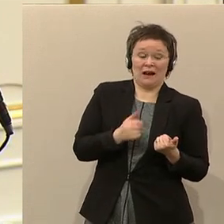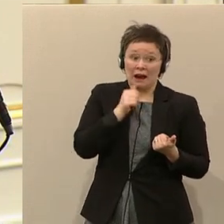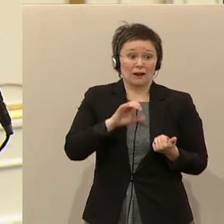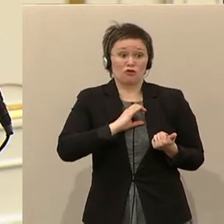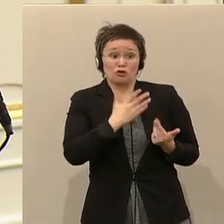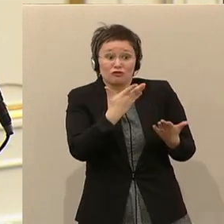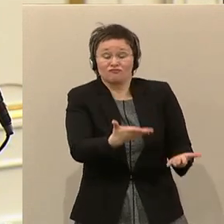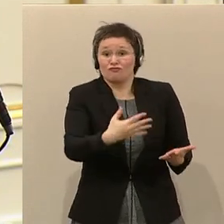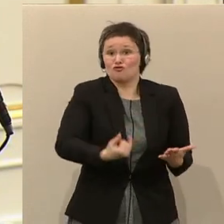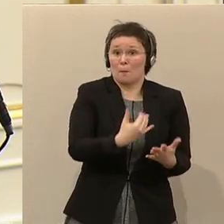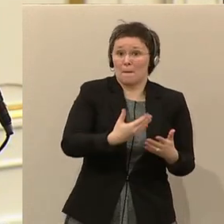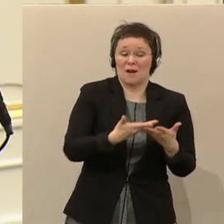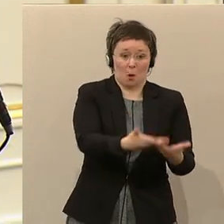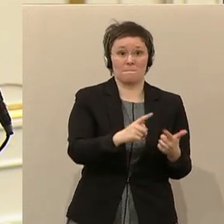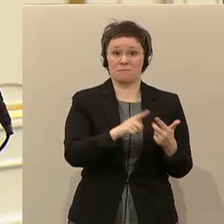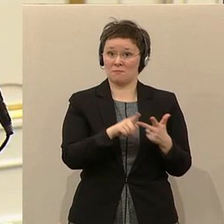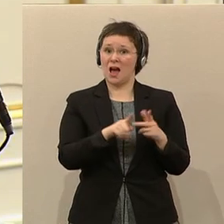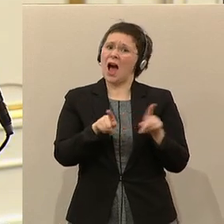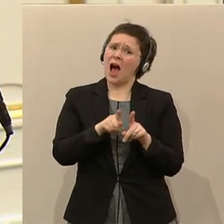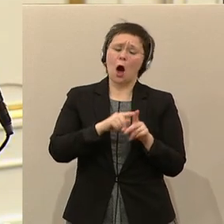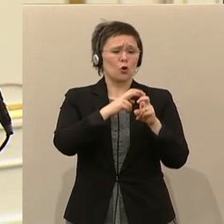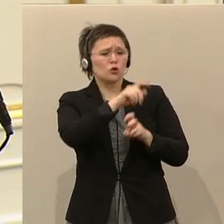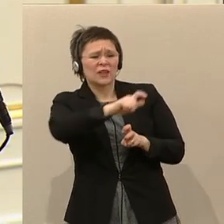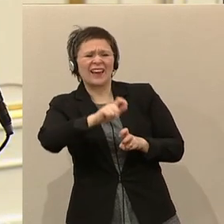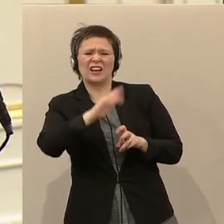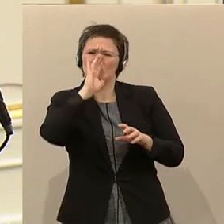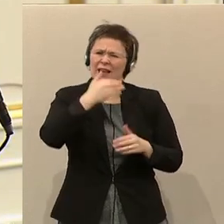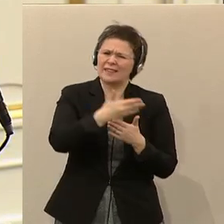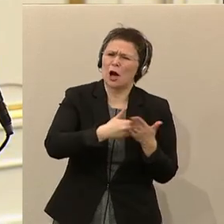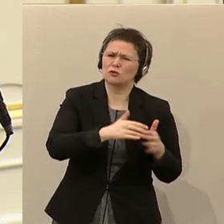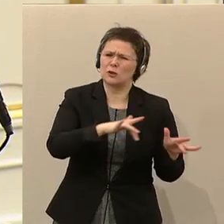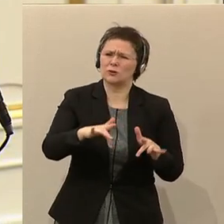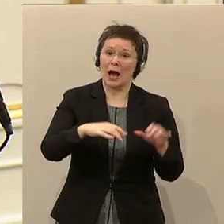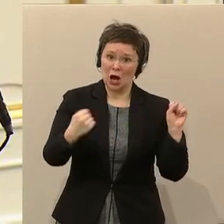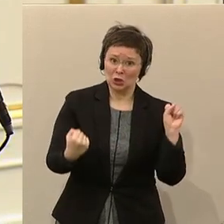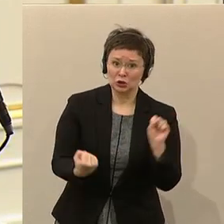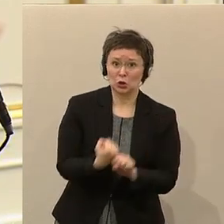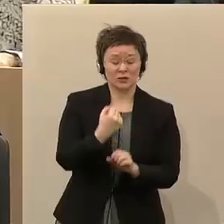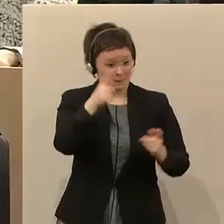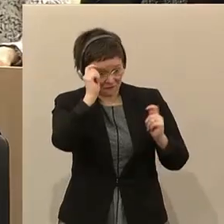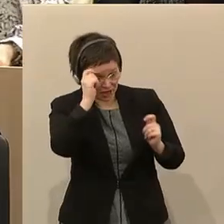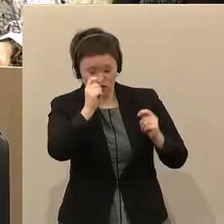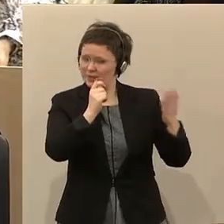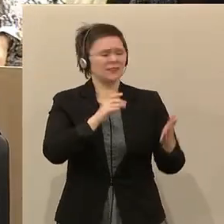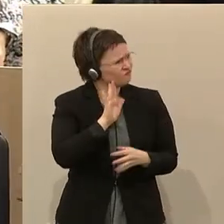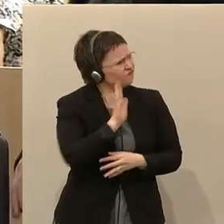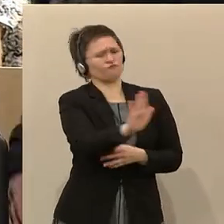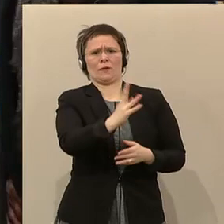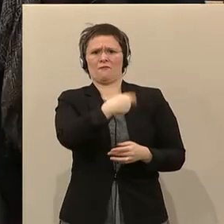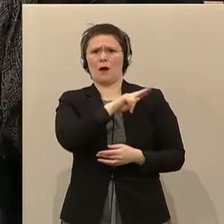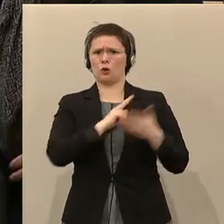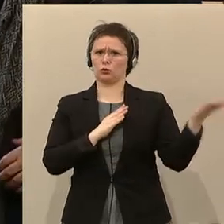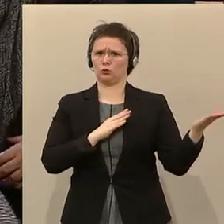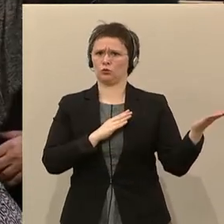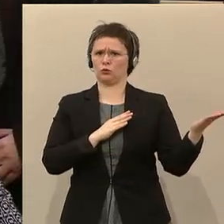ausgebildeten Österreicher einen fairen Anteil an der Wertschätzung haben. Das ist Ihre Verantwortung. Sie haben mit billigsten Arbeitskräften